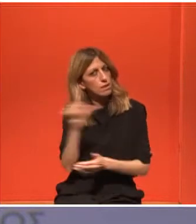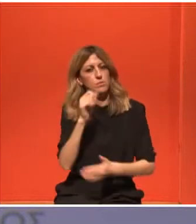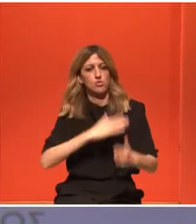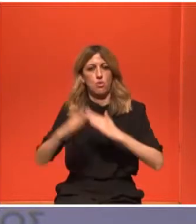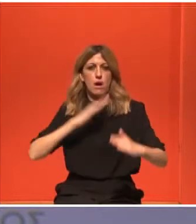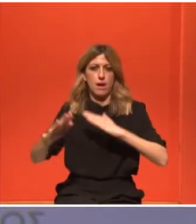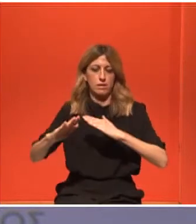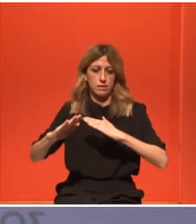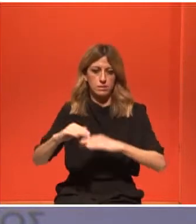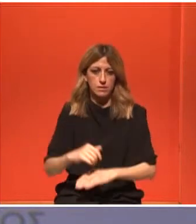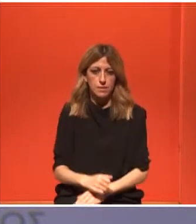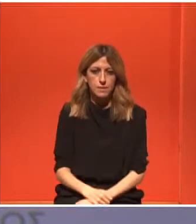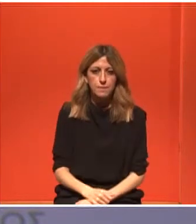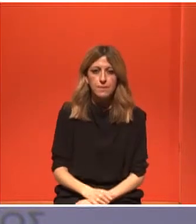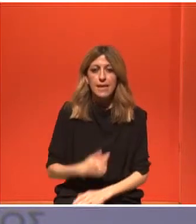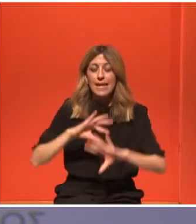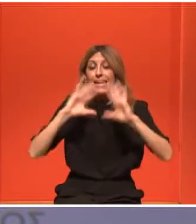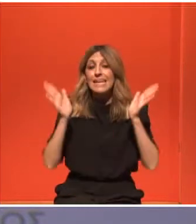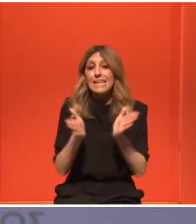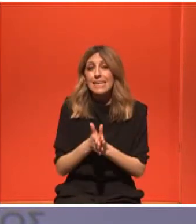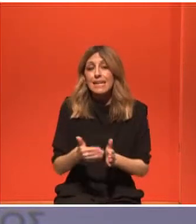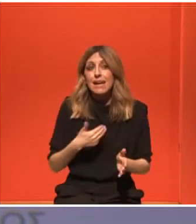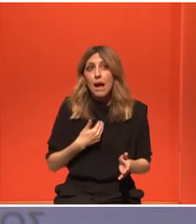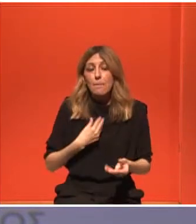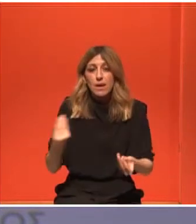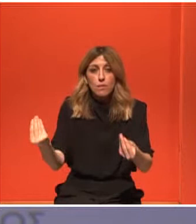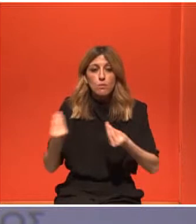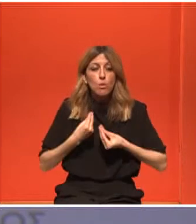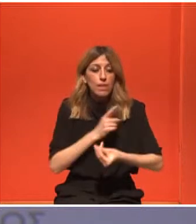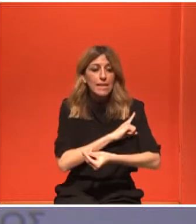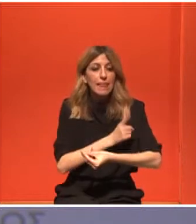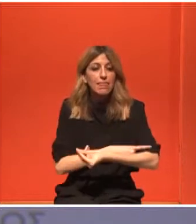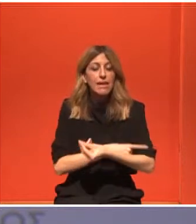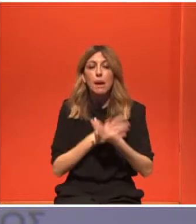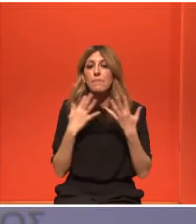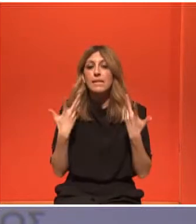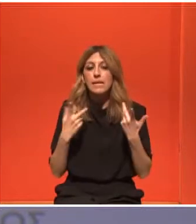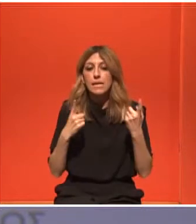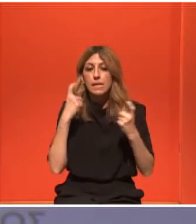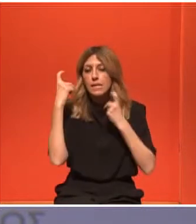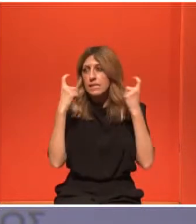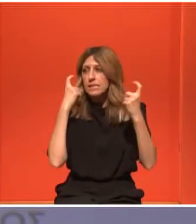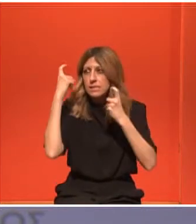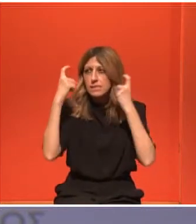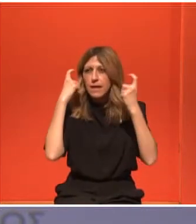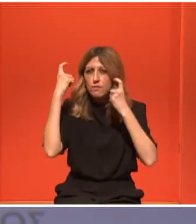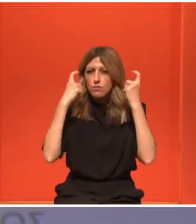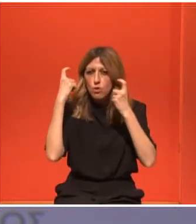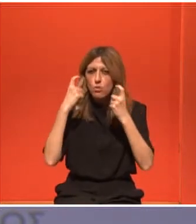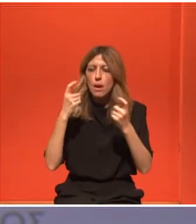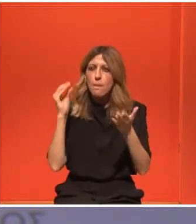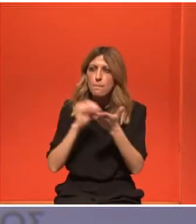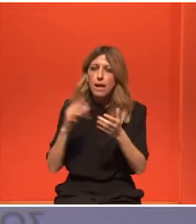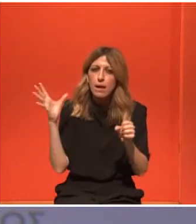Γενικά εμένα αυτό που μου έδινε δύναμη ήταν η σκέψη μου να ξαναπετύχω ότι και στο παρελθόν, δηλαδή να